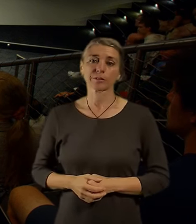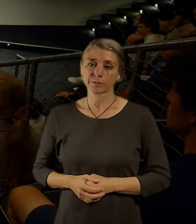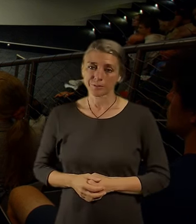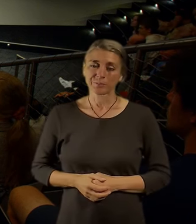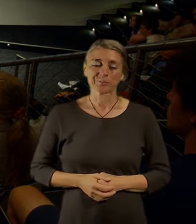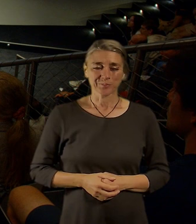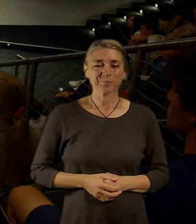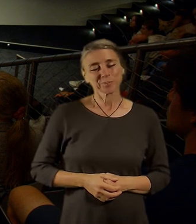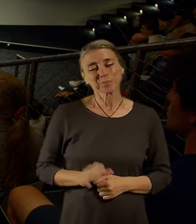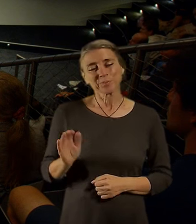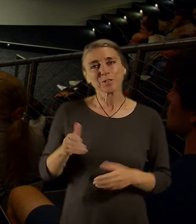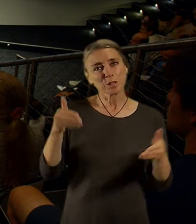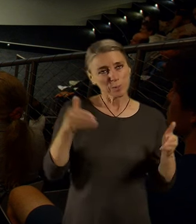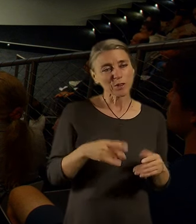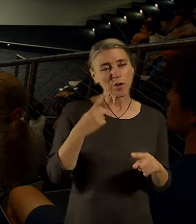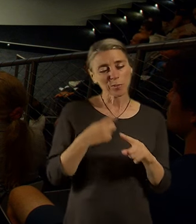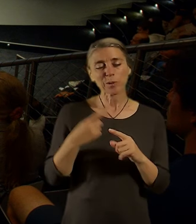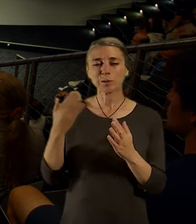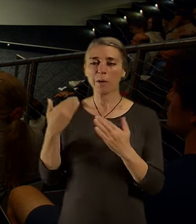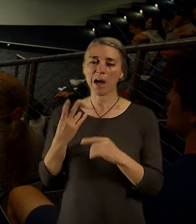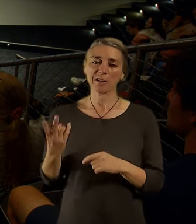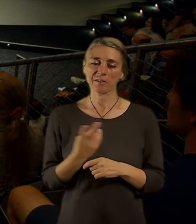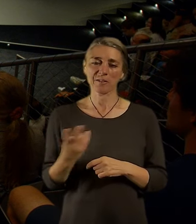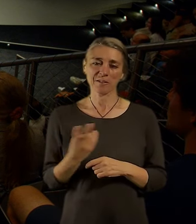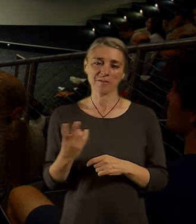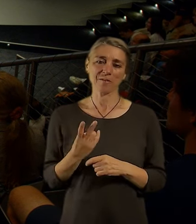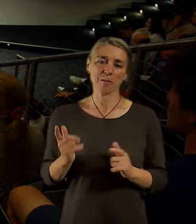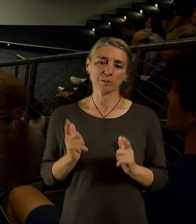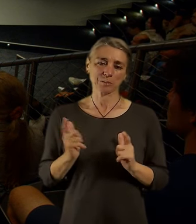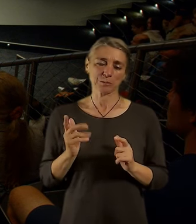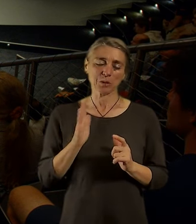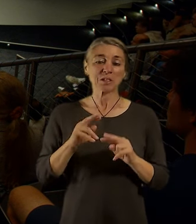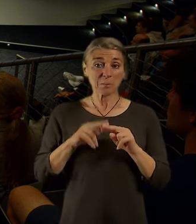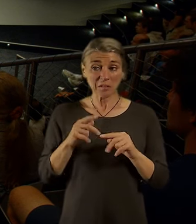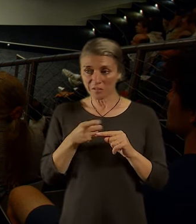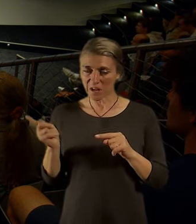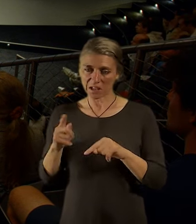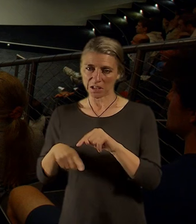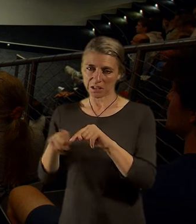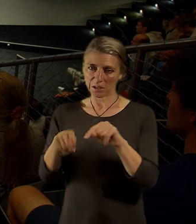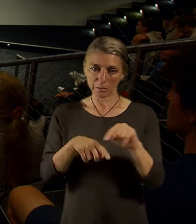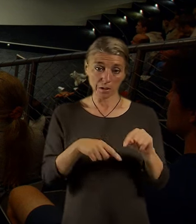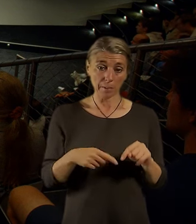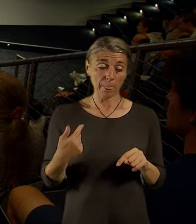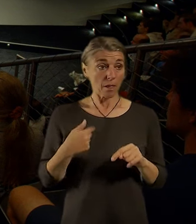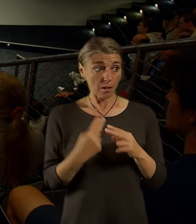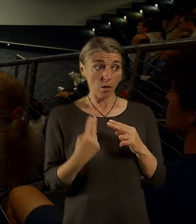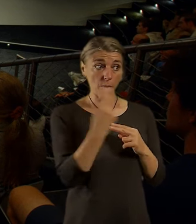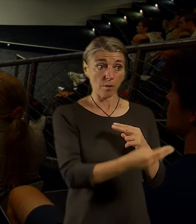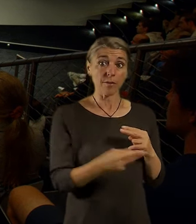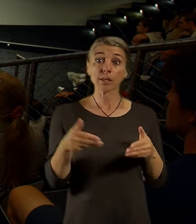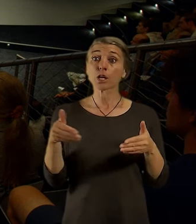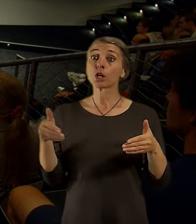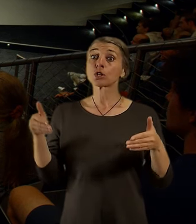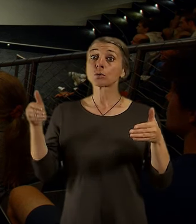Jo. Jestli není některé otázky. Já nevím, jestli to mám říkat, ale v Praze existují dokonce rezervy hřbitovních kapacit pro